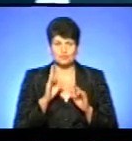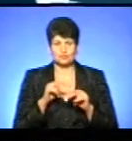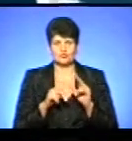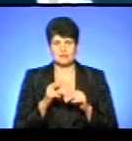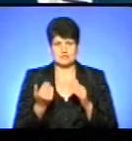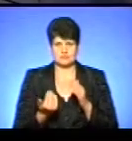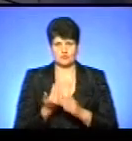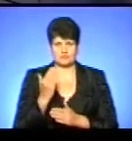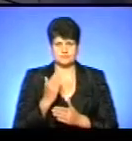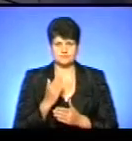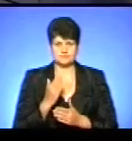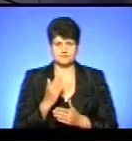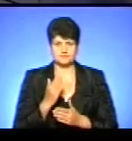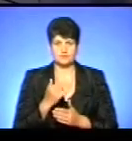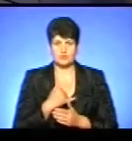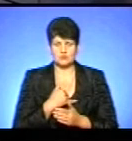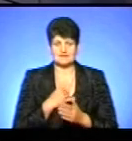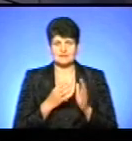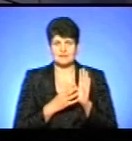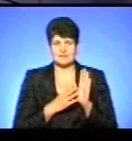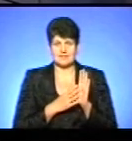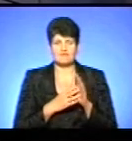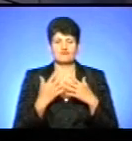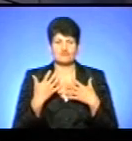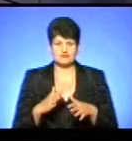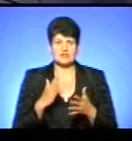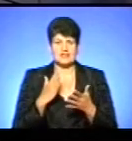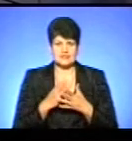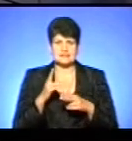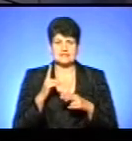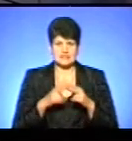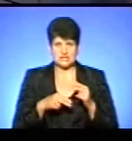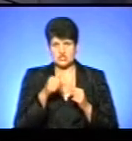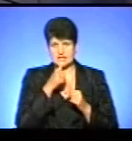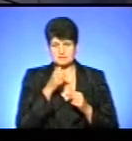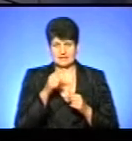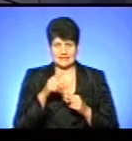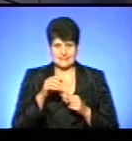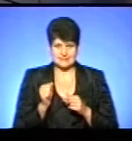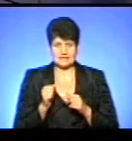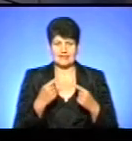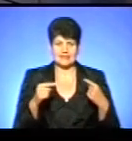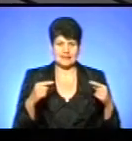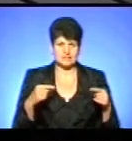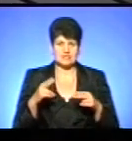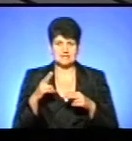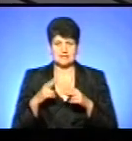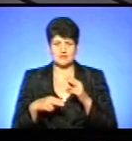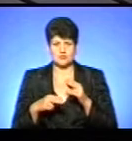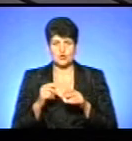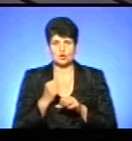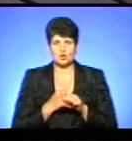нові. От, в нас 9 амбулаторій вже є, вже закінчується експертиза, інші ще закінчуються, якраз